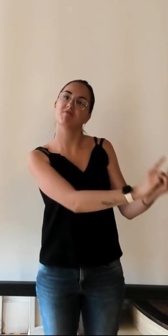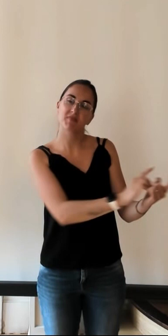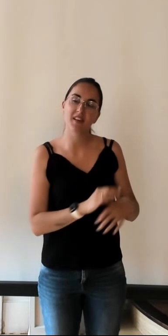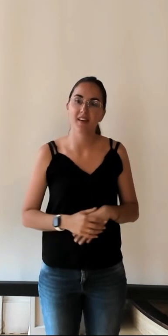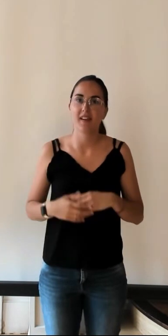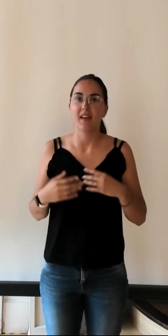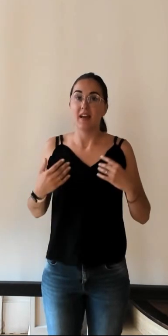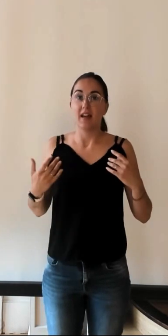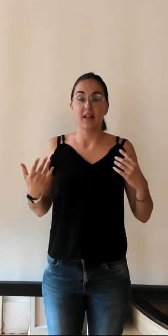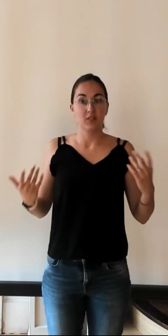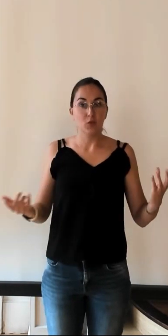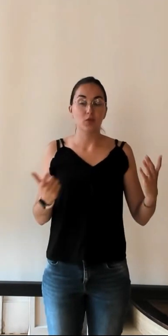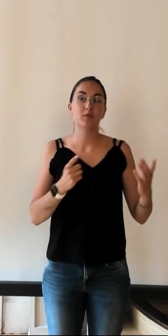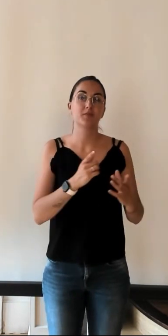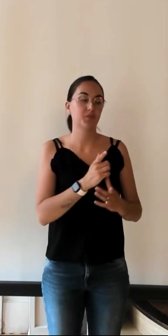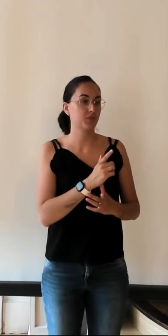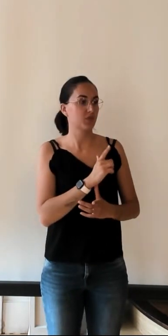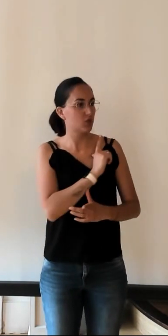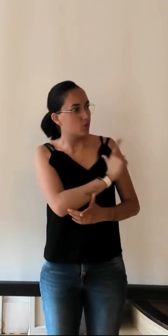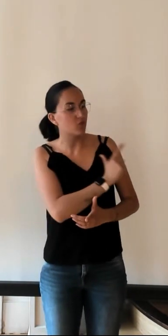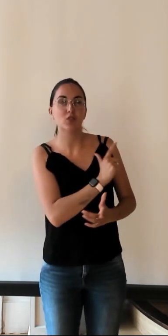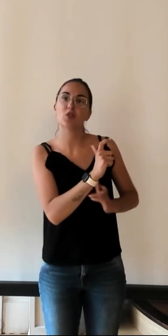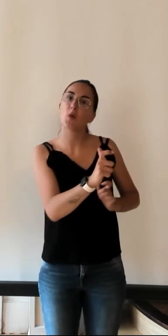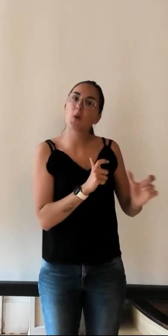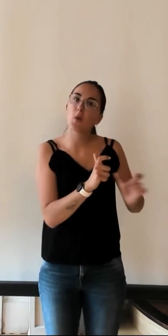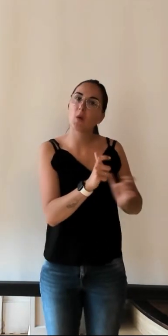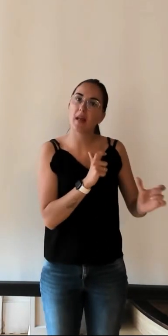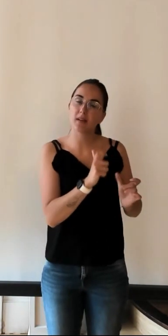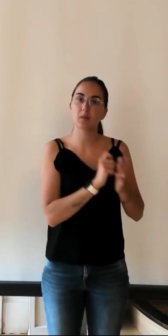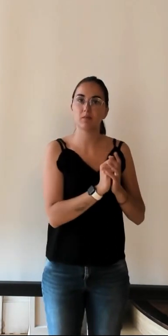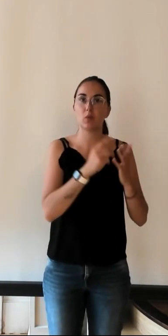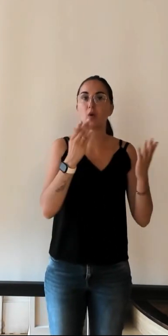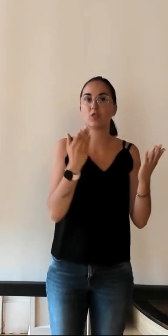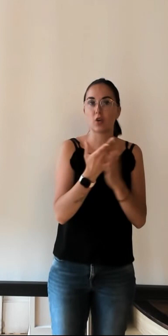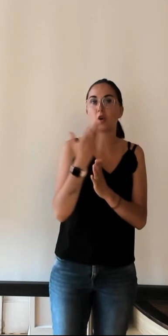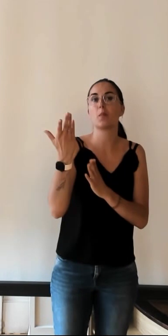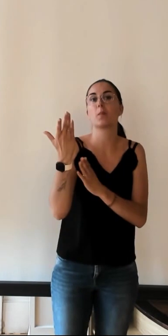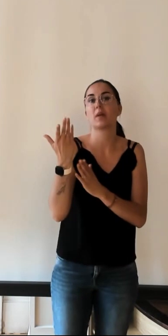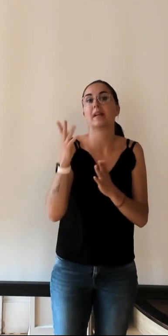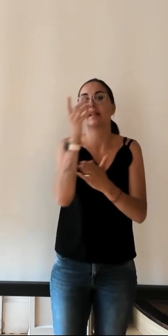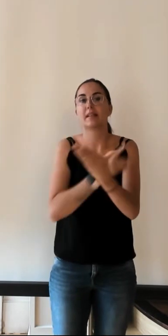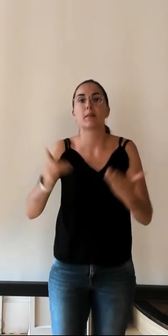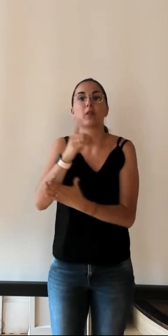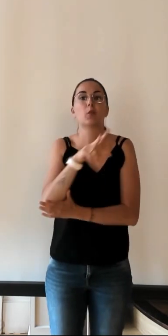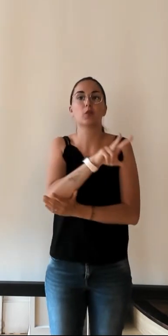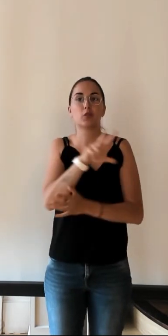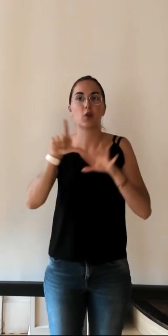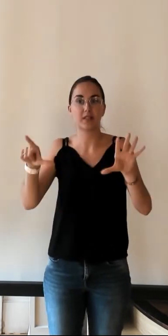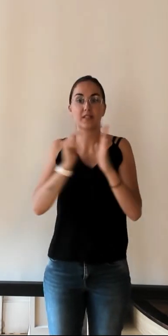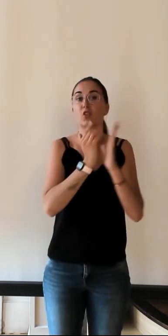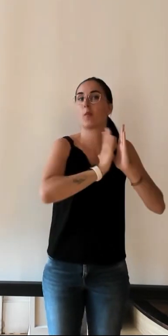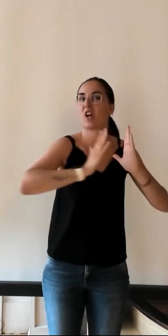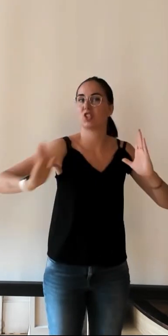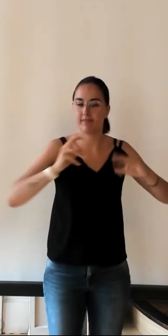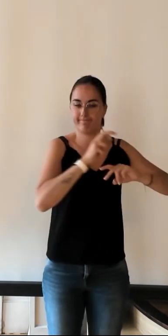c'est une collègue conservateur en chef aux archives départementales d'André Loire. Et nous saluons et nous remercions la présence de